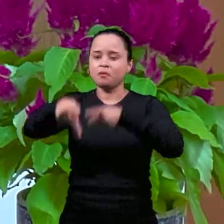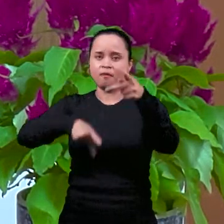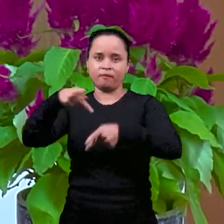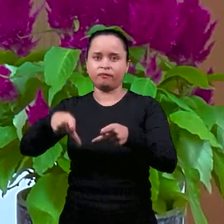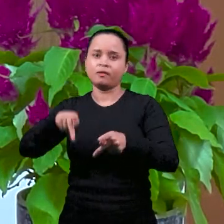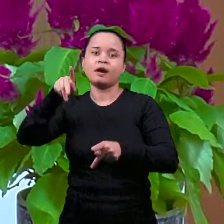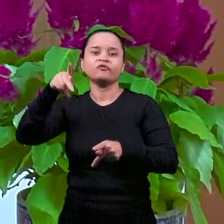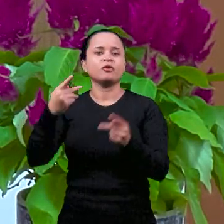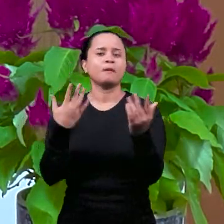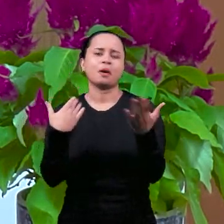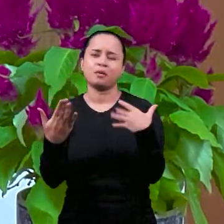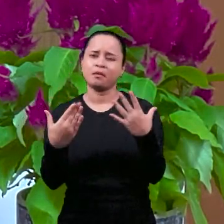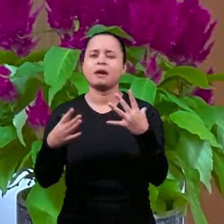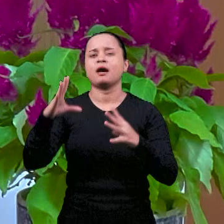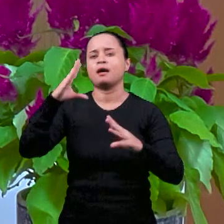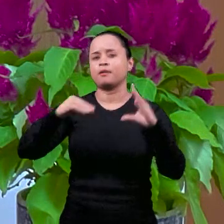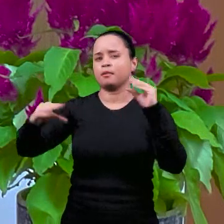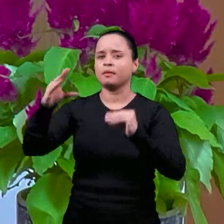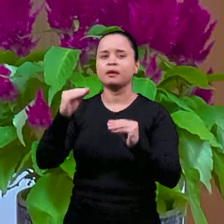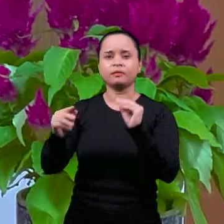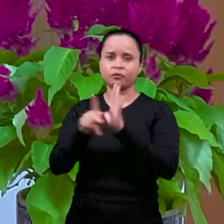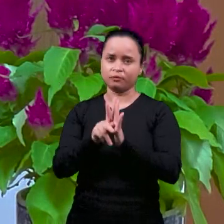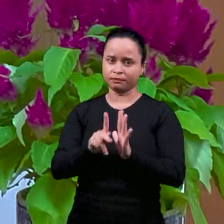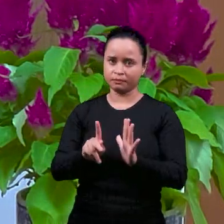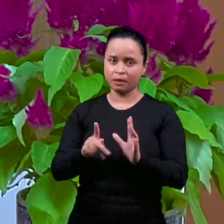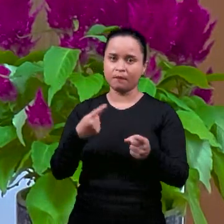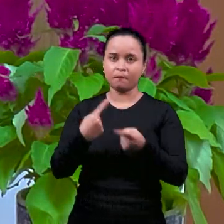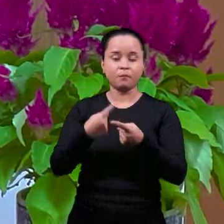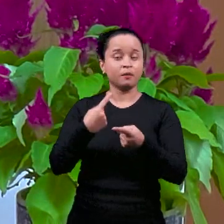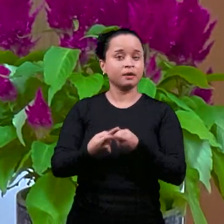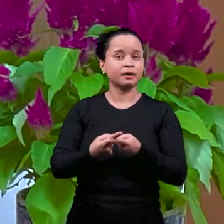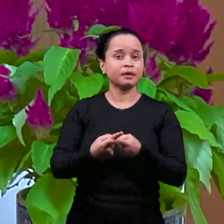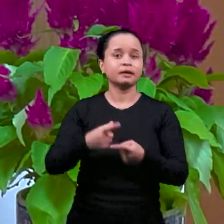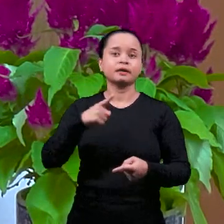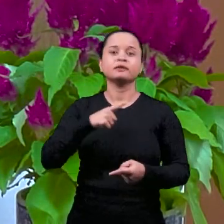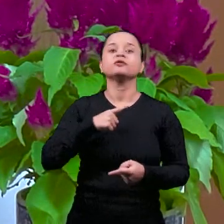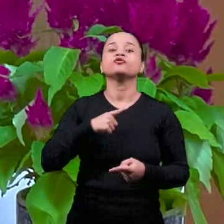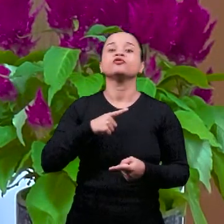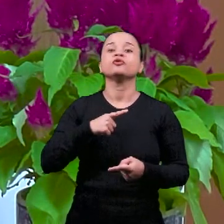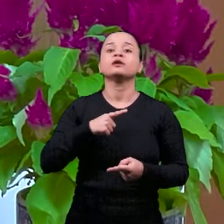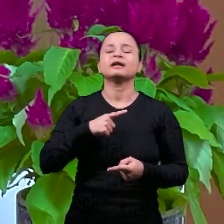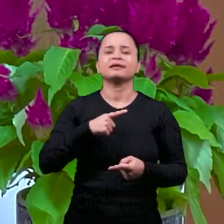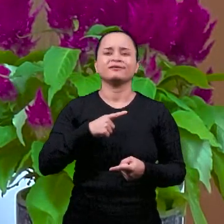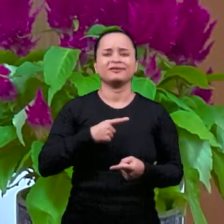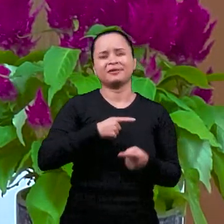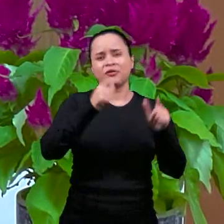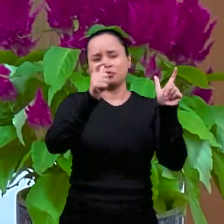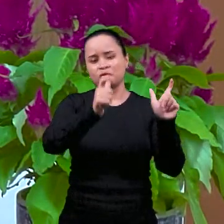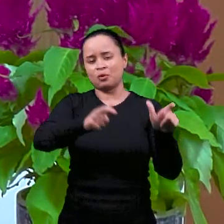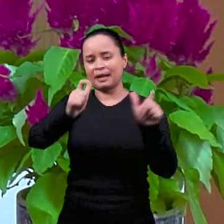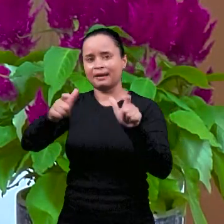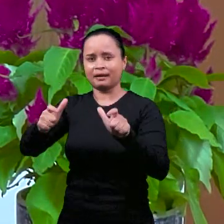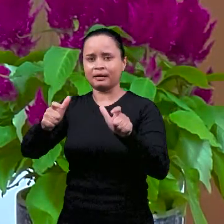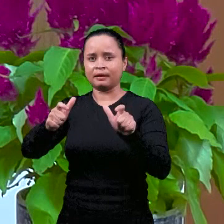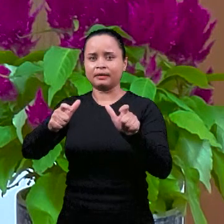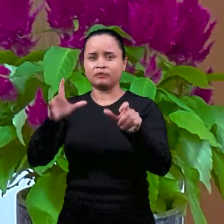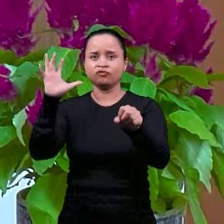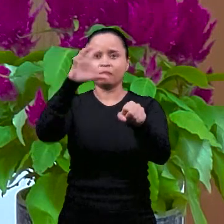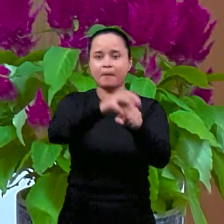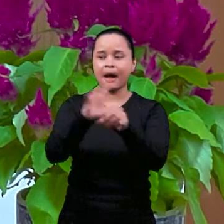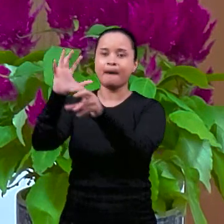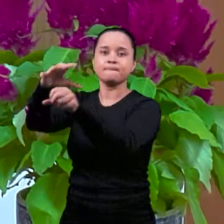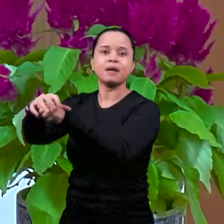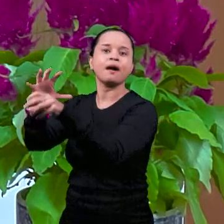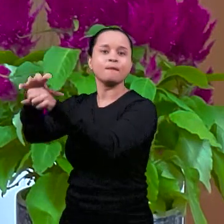был народным языком, популярным языком. Это происходило от того, что очень много регионов